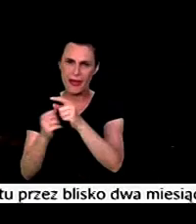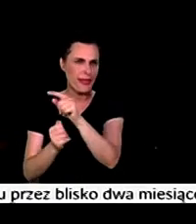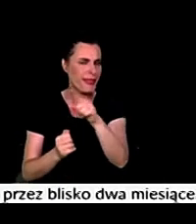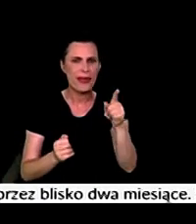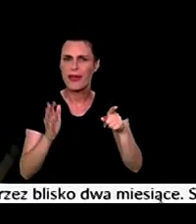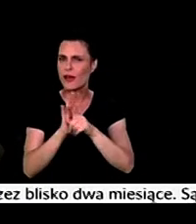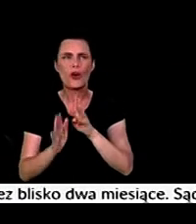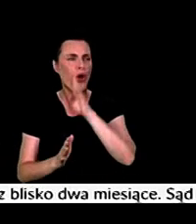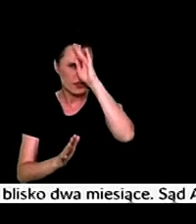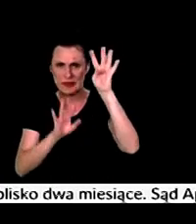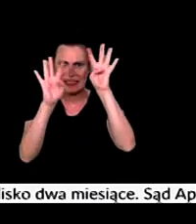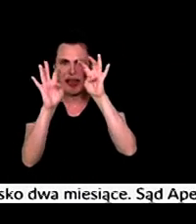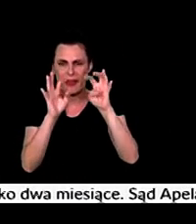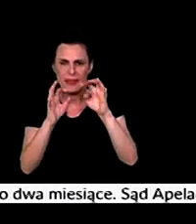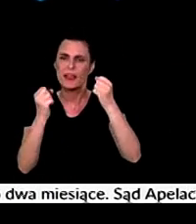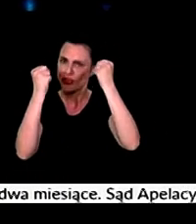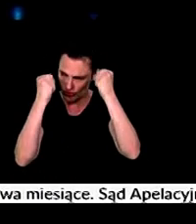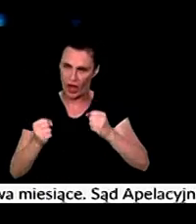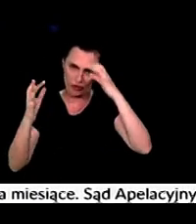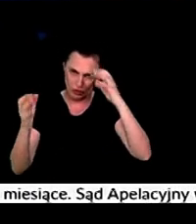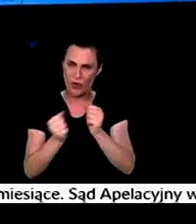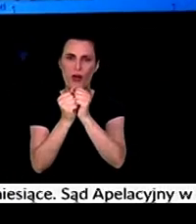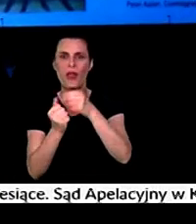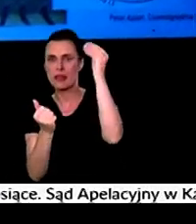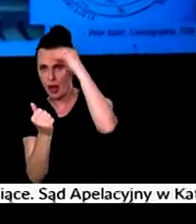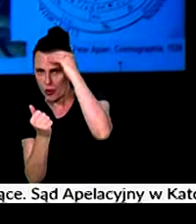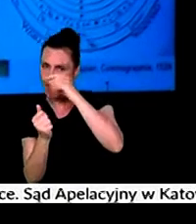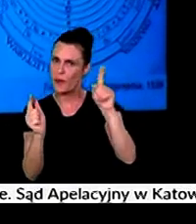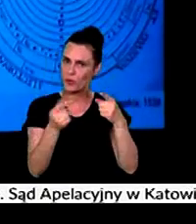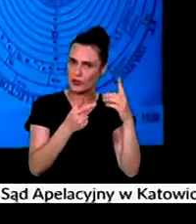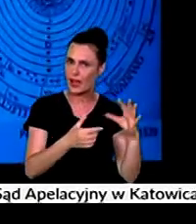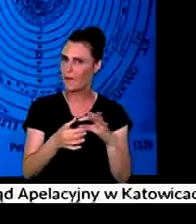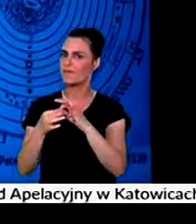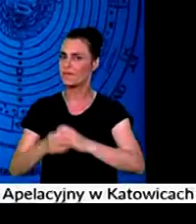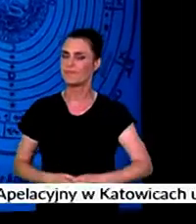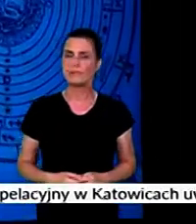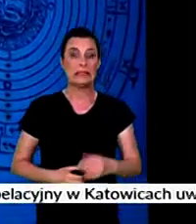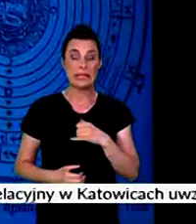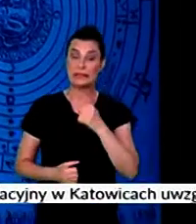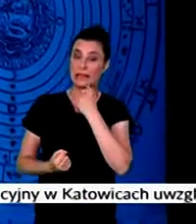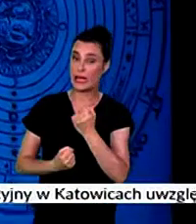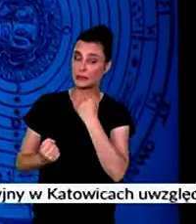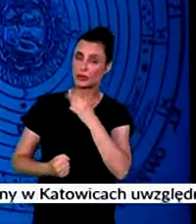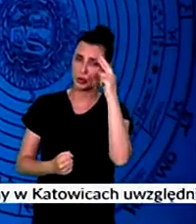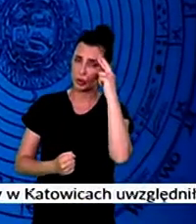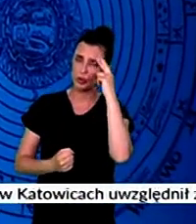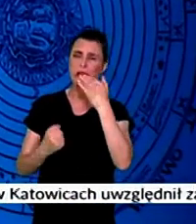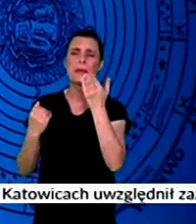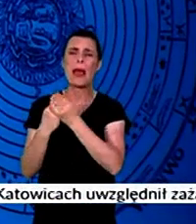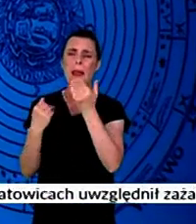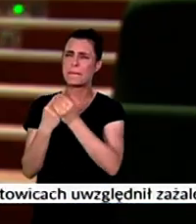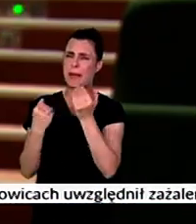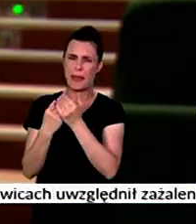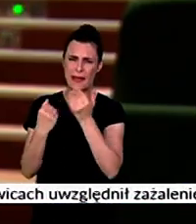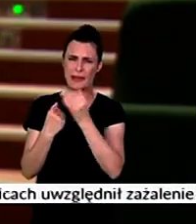kosmiczne zagadnienia, jakimi są nauka i muzyka. Staram się zrozumieć, jakimi narzędziami matematycznymi, jakimi